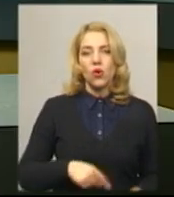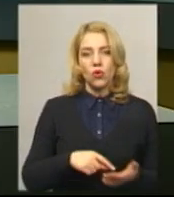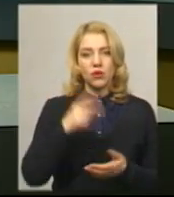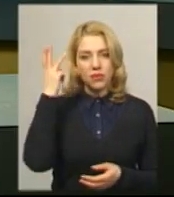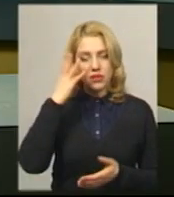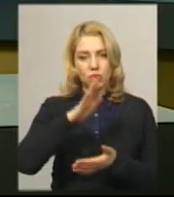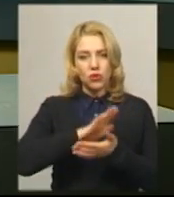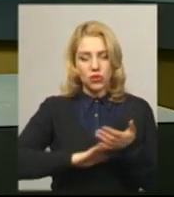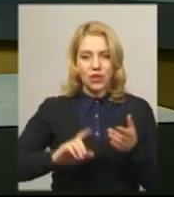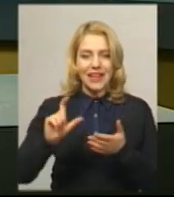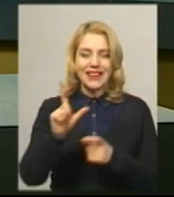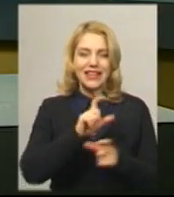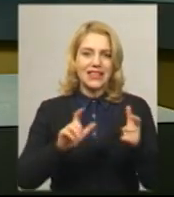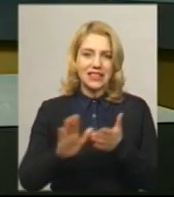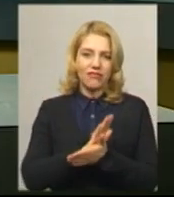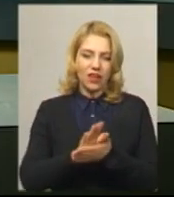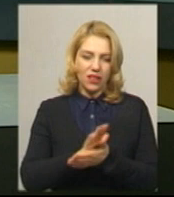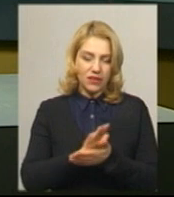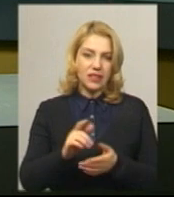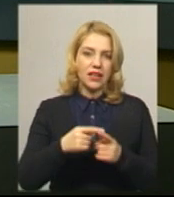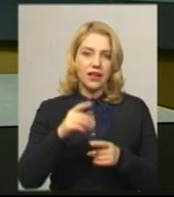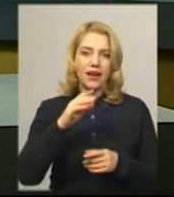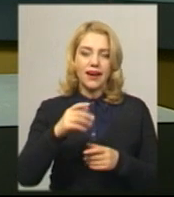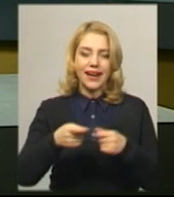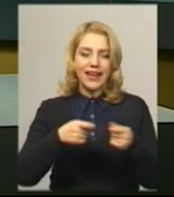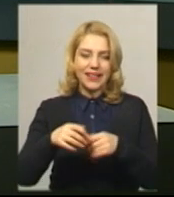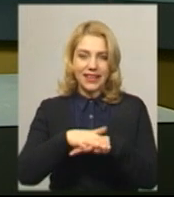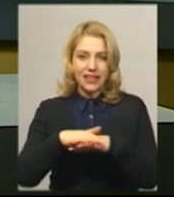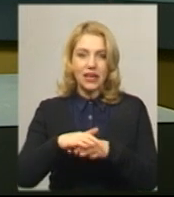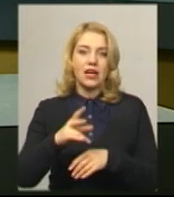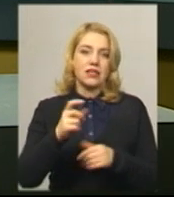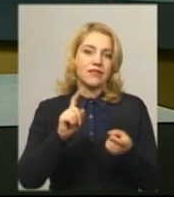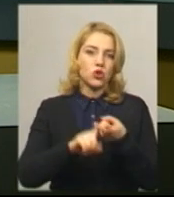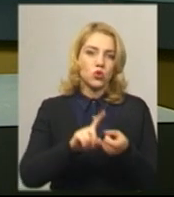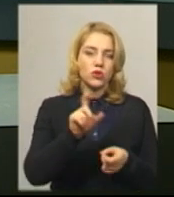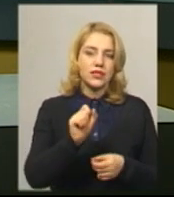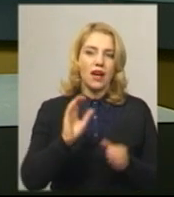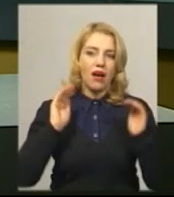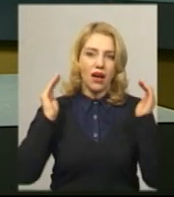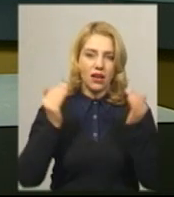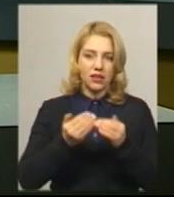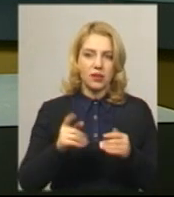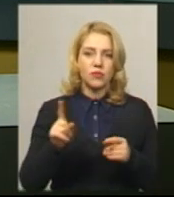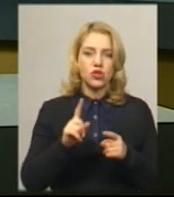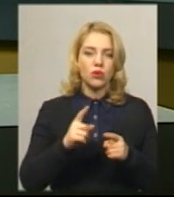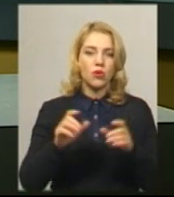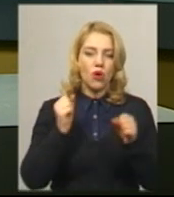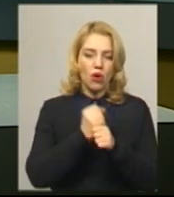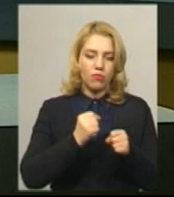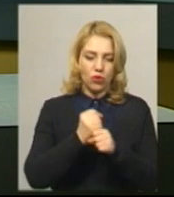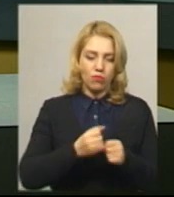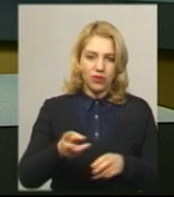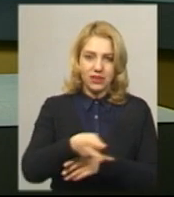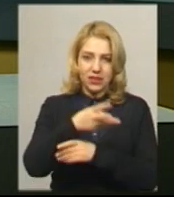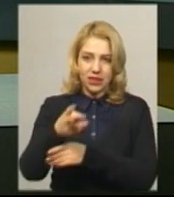продовжують дезінфікувати ринки в зв'язку з карантином. Аби обробити центральний продовольчий ринок міста, розповідає завідуюча лабораторію,